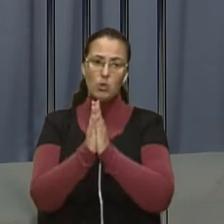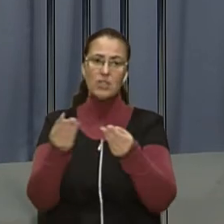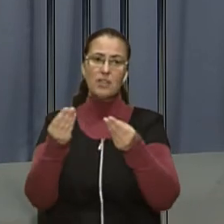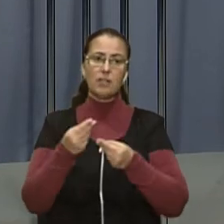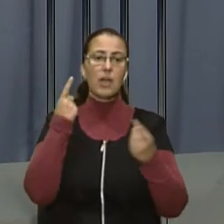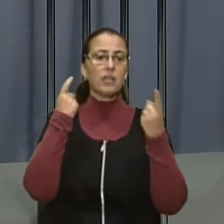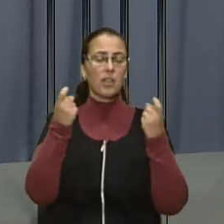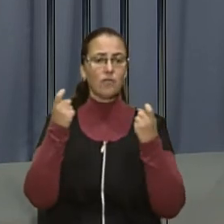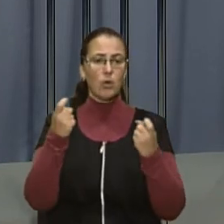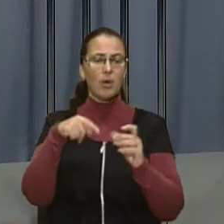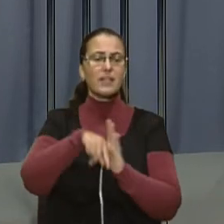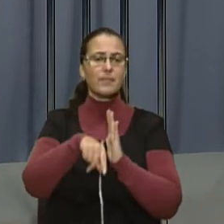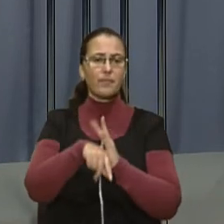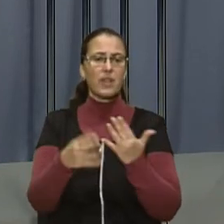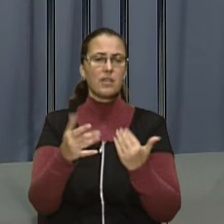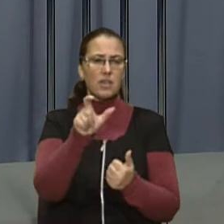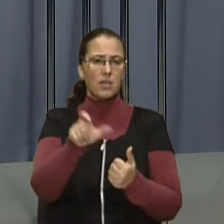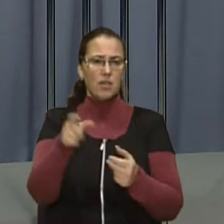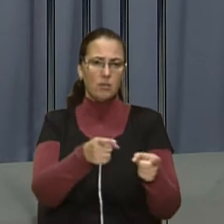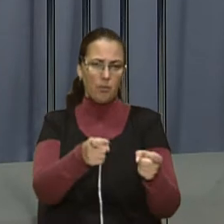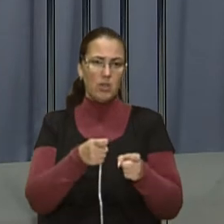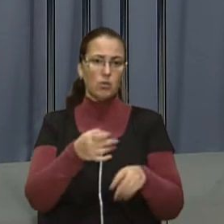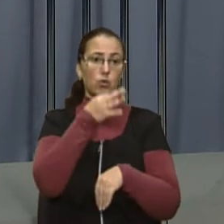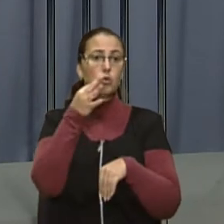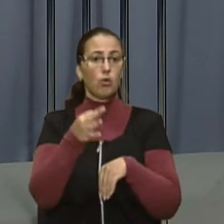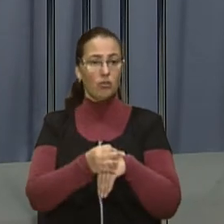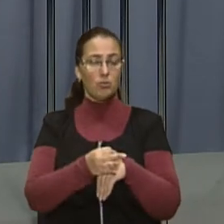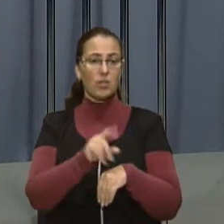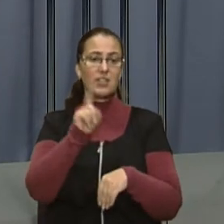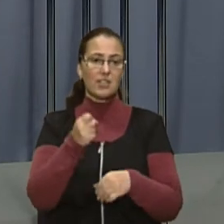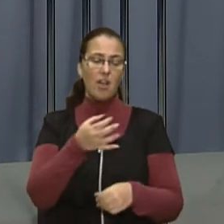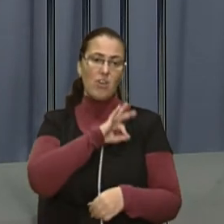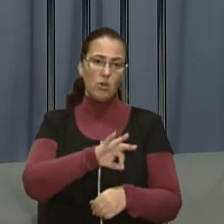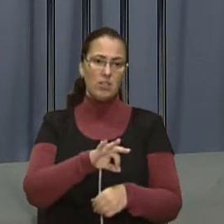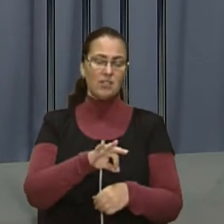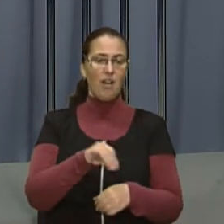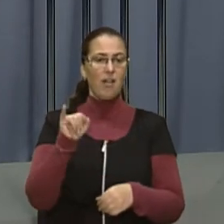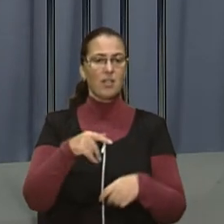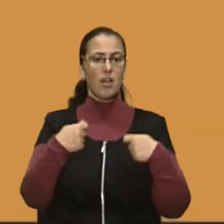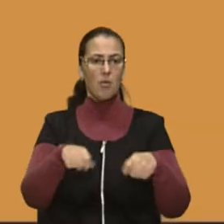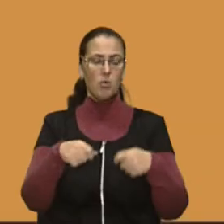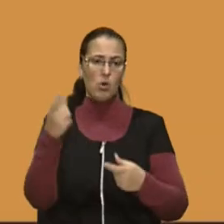інформацію щодо того, скільки людей притягнули до відповідальності за використання та продаж піротехніки.